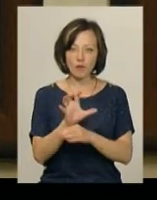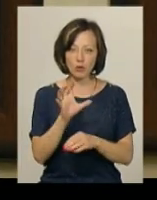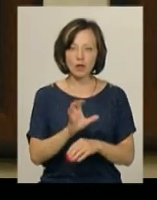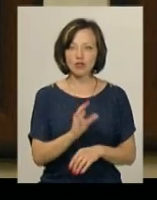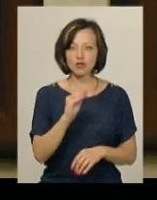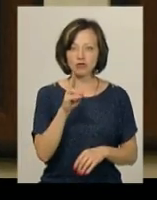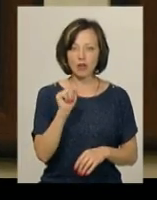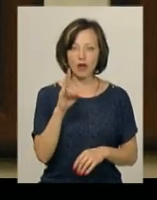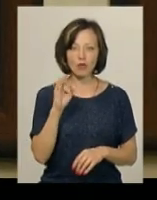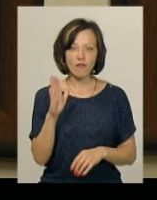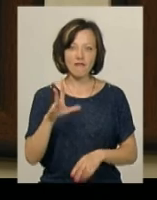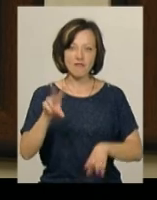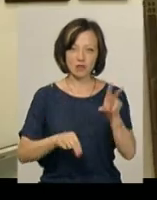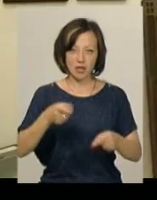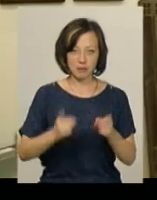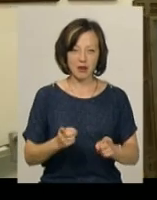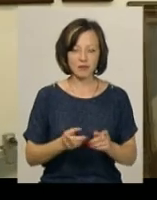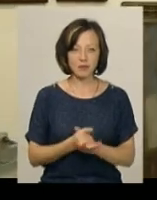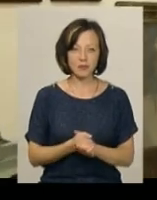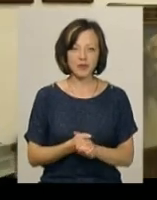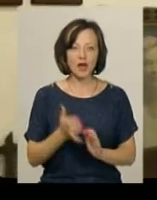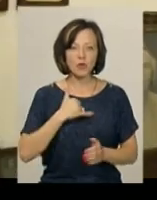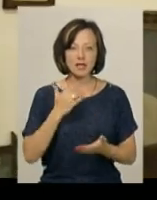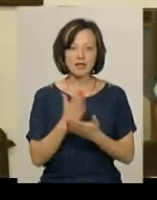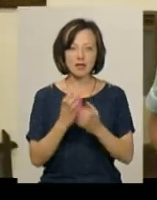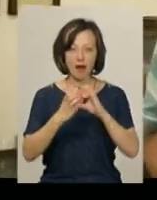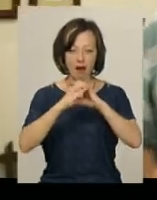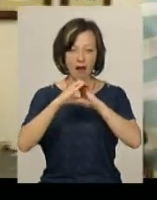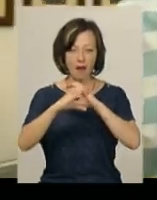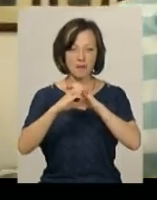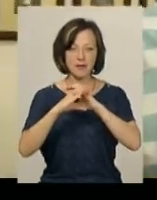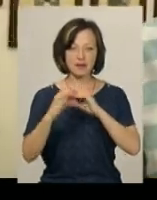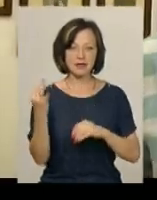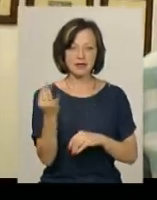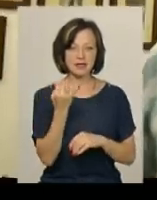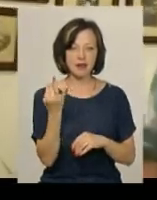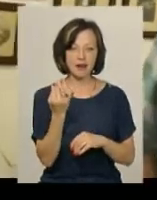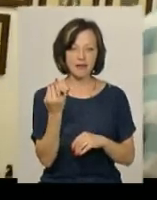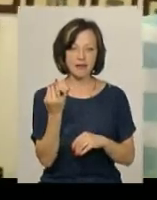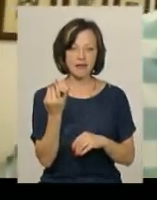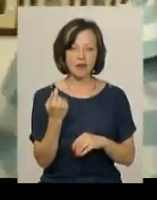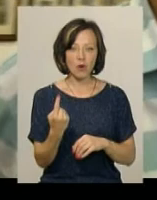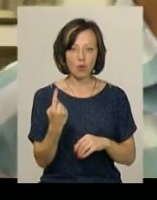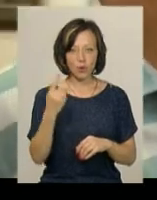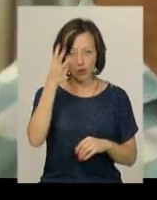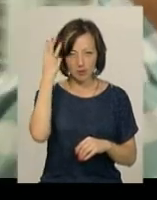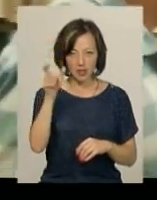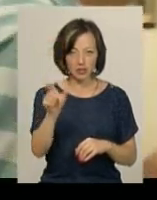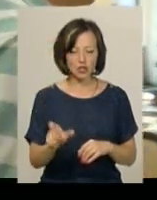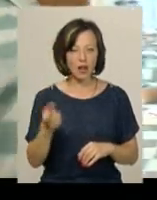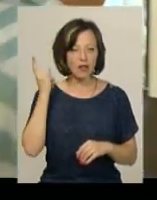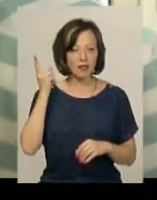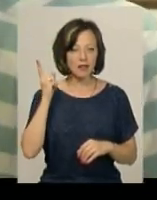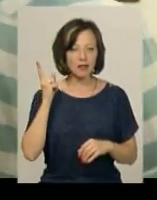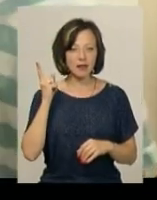Костянтин Жданов вважає справжньою. У нас є камера цікава. Одного проскурівчанина, хмельничанина,